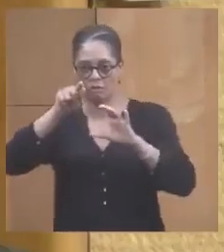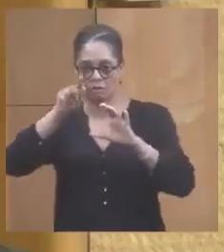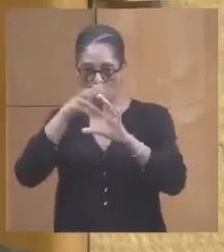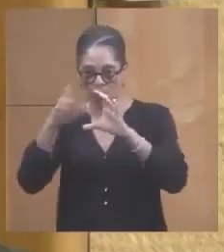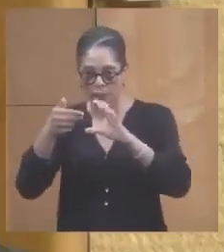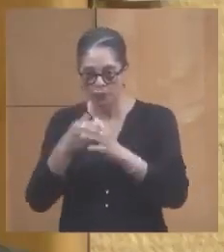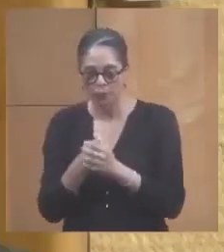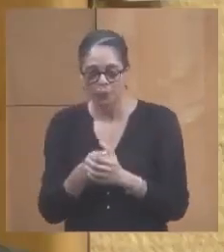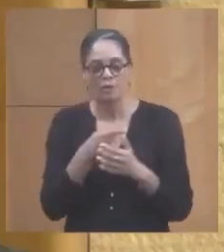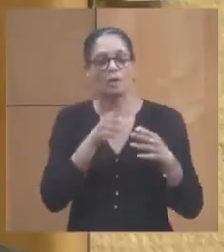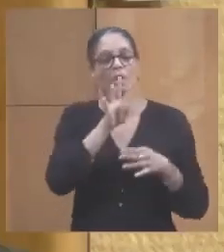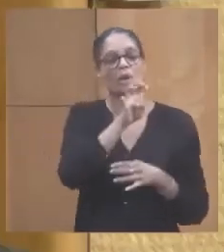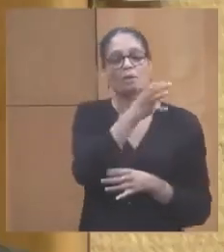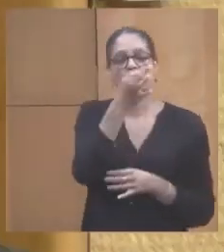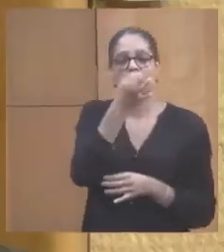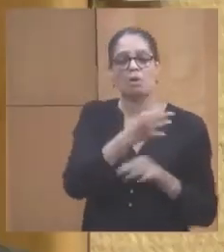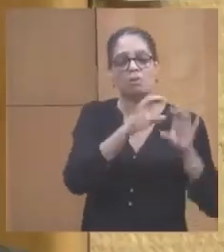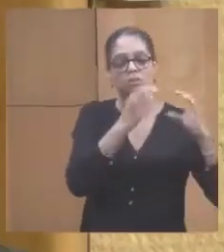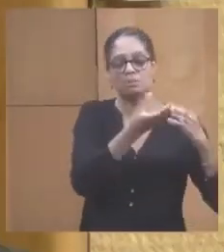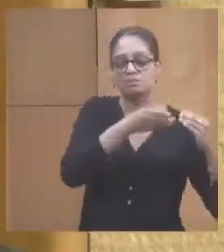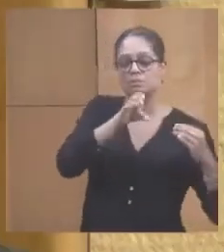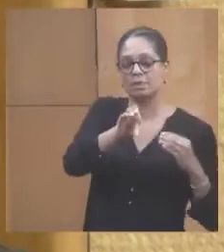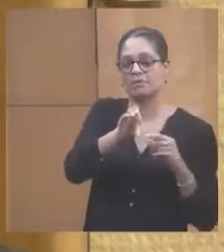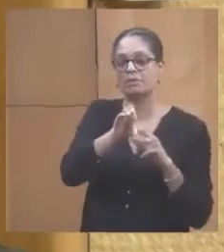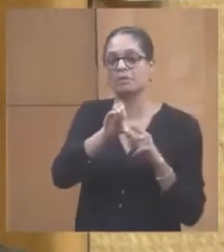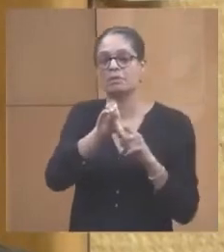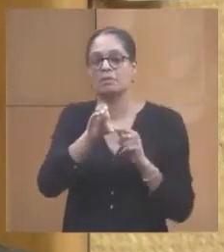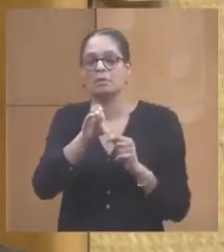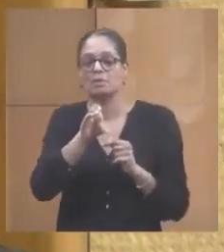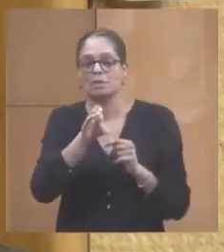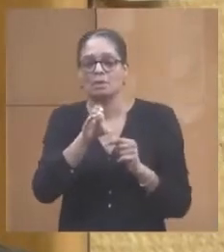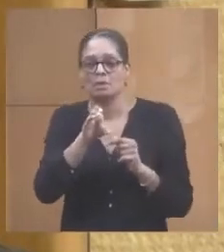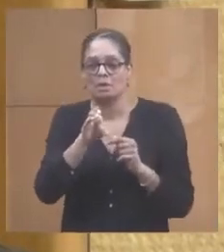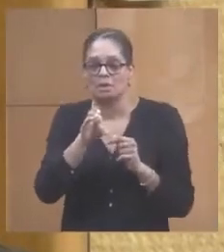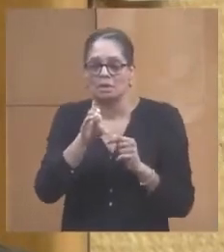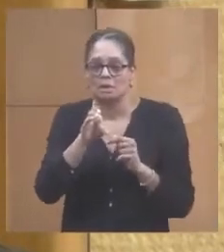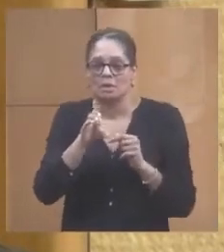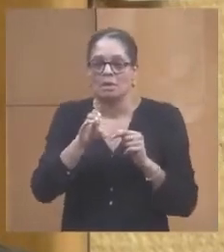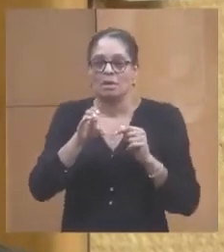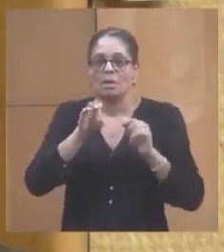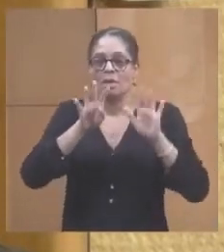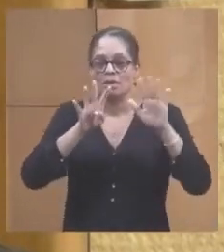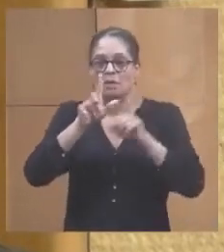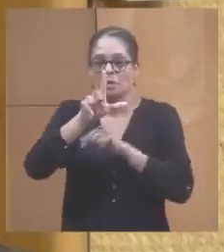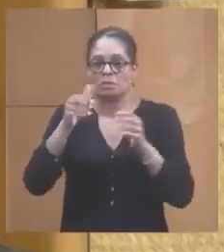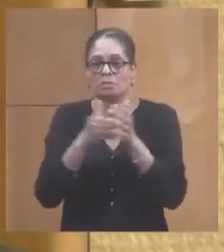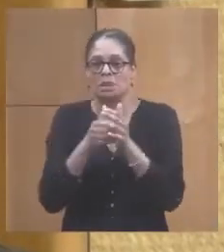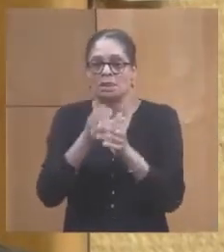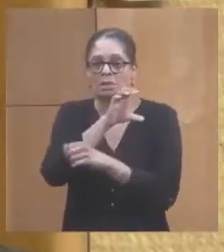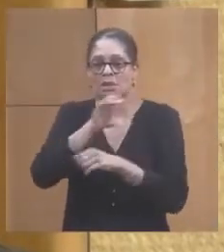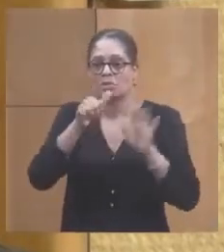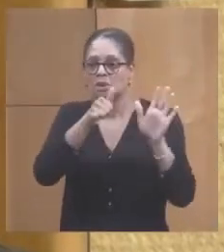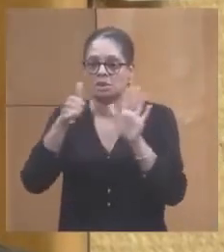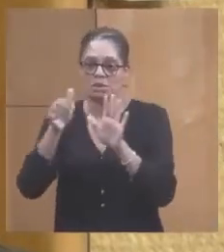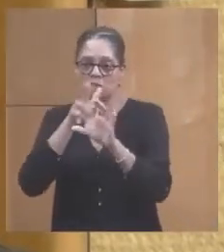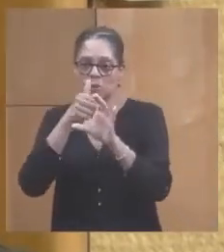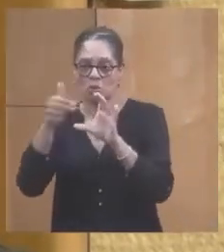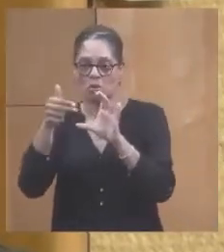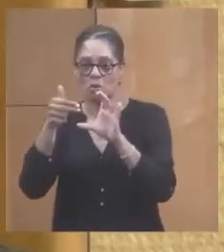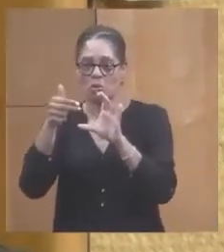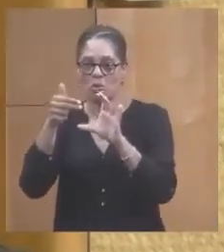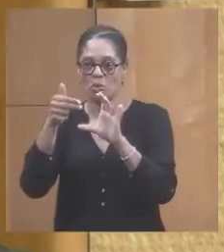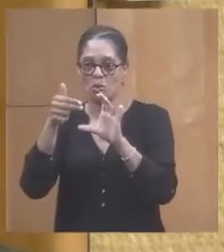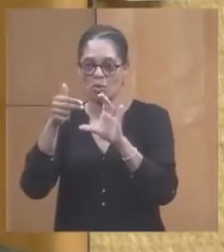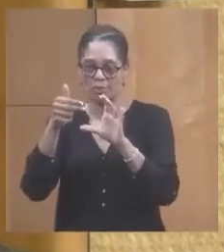Et 40% reste à charge de la CTM. Ça fait un montant total de 92 166 100